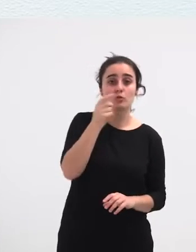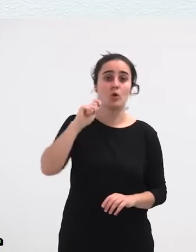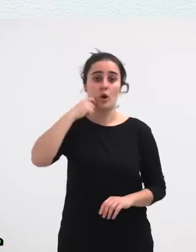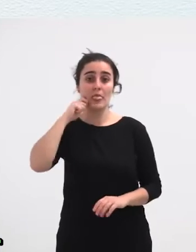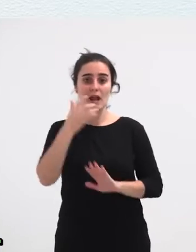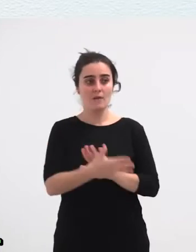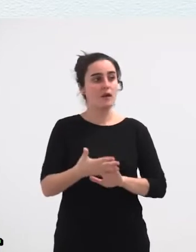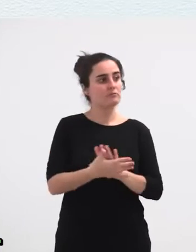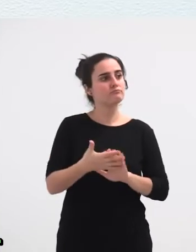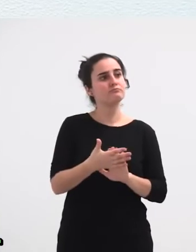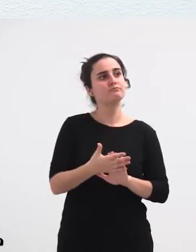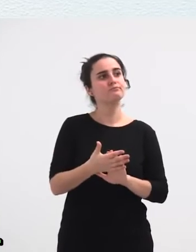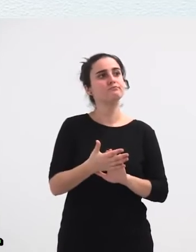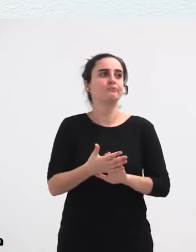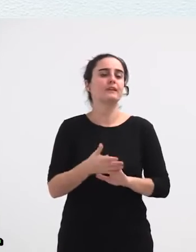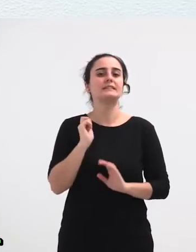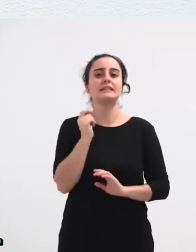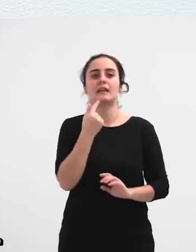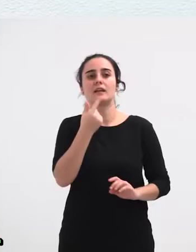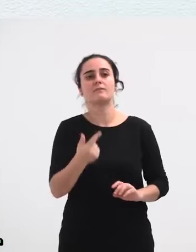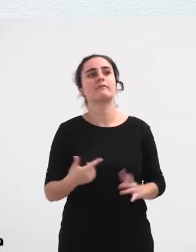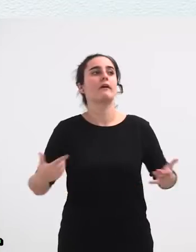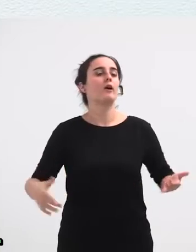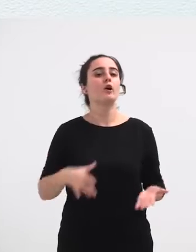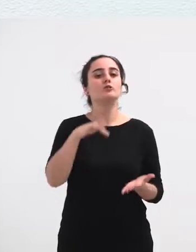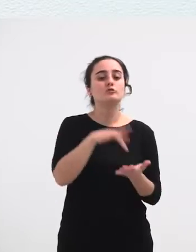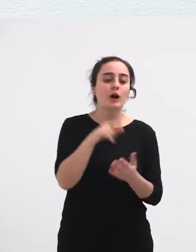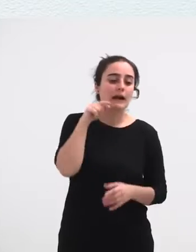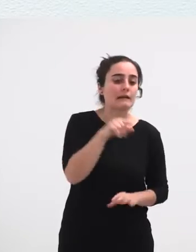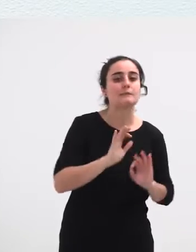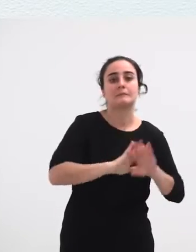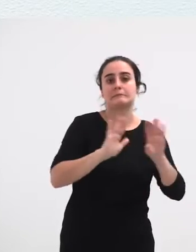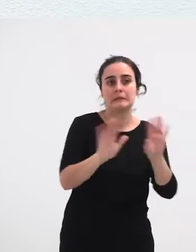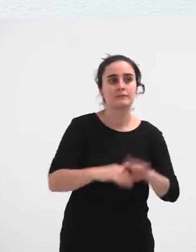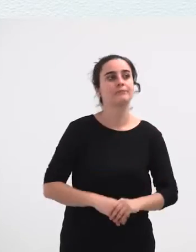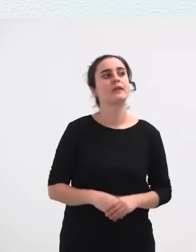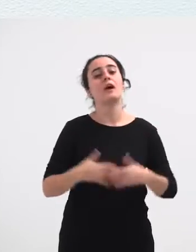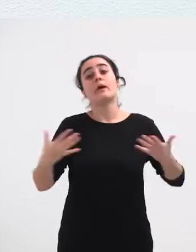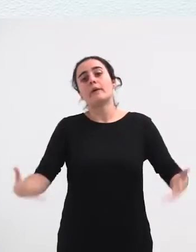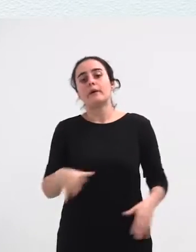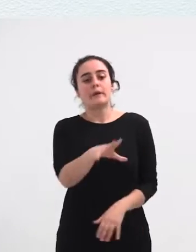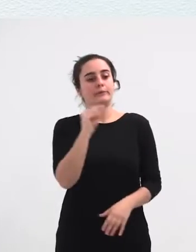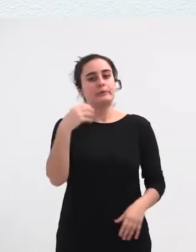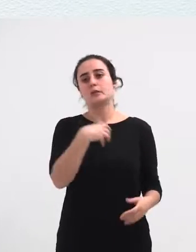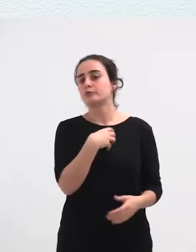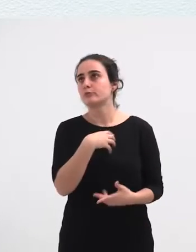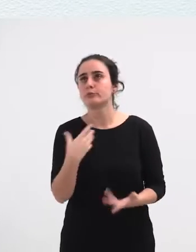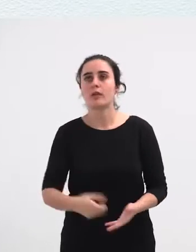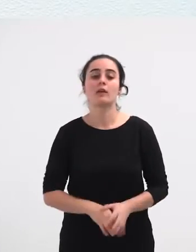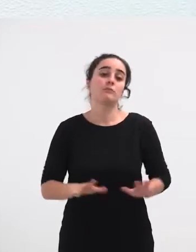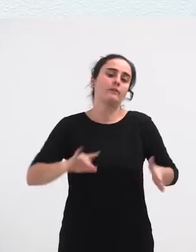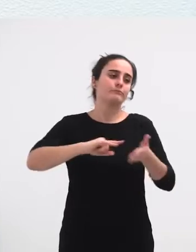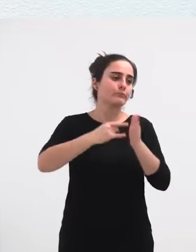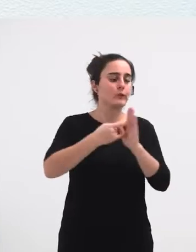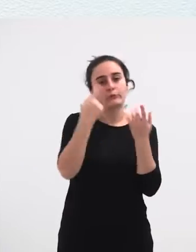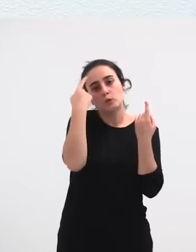Giteakoan Komentatu Da Bueno Angertatzen Danzer Baida Bueno Ezin Da Ulertu Bueno Konpon Da